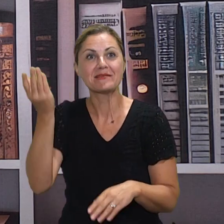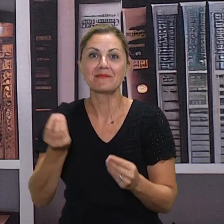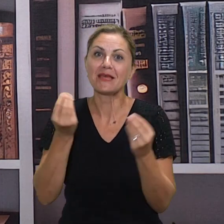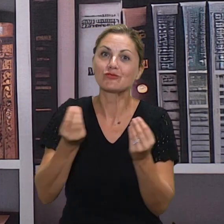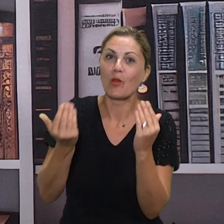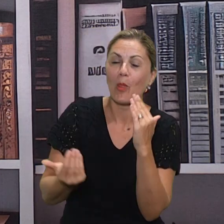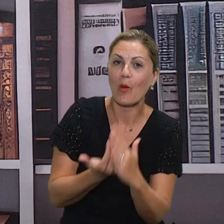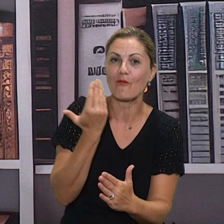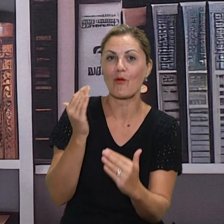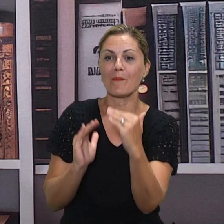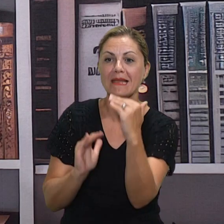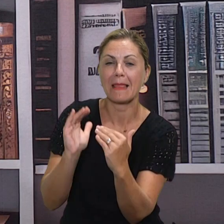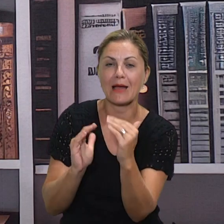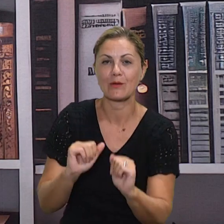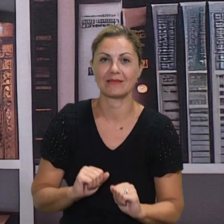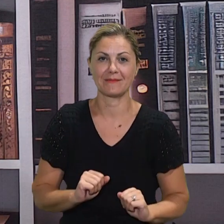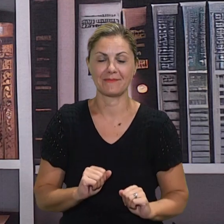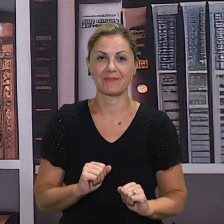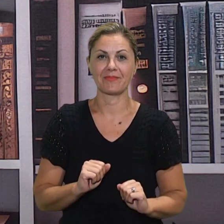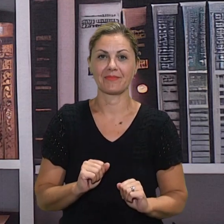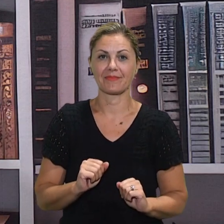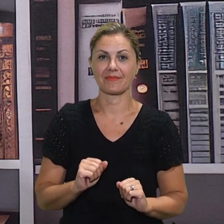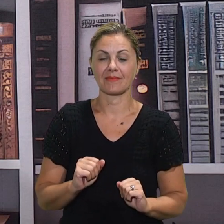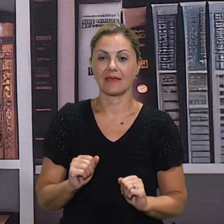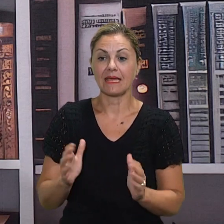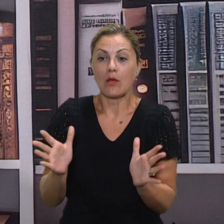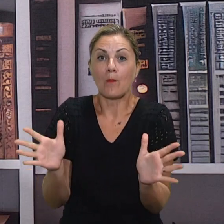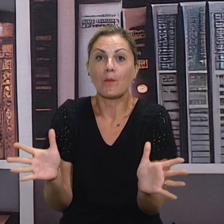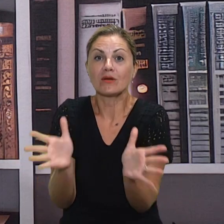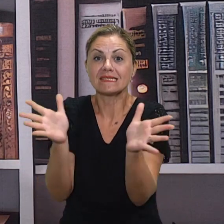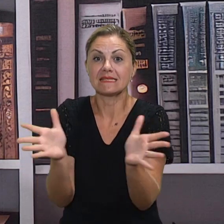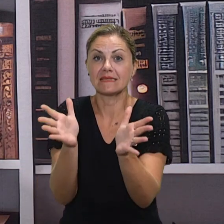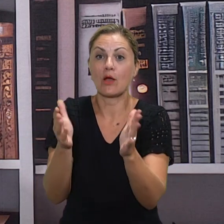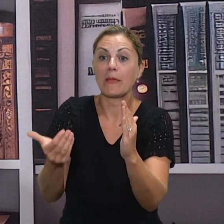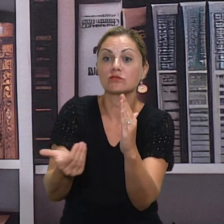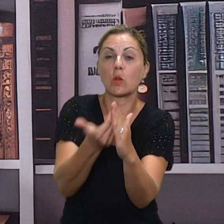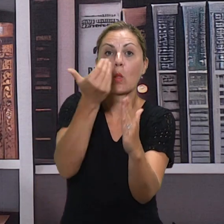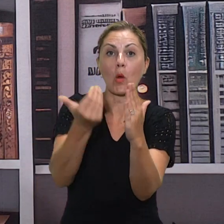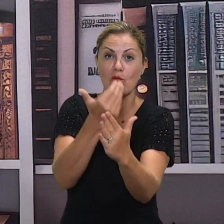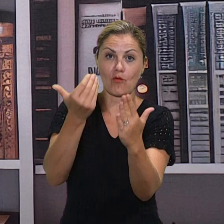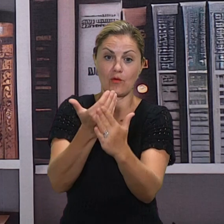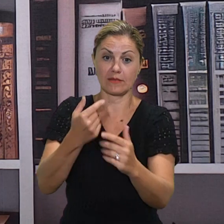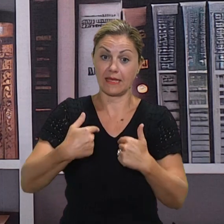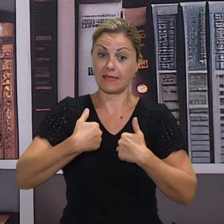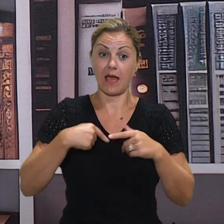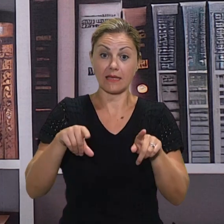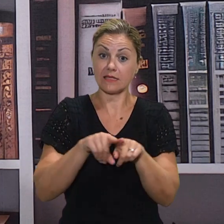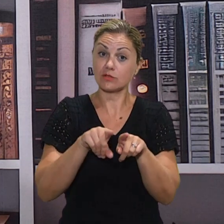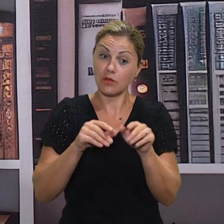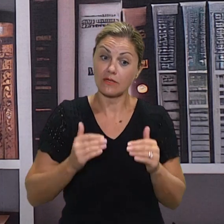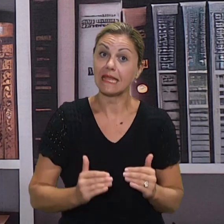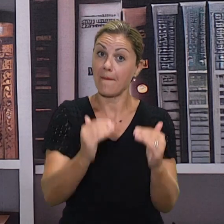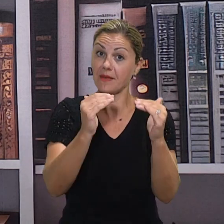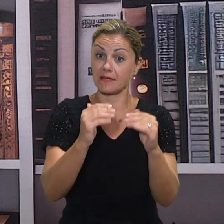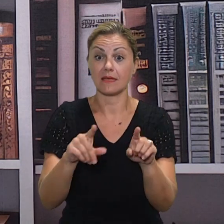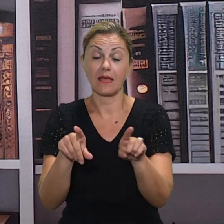sasvim novo, a na taj način i postavljati nekakve više ciljeve, ne samo djeci, nego tako i nama. Da vidimo dok li nama sežu nekakve